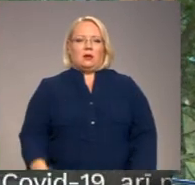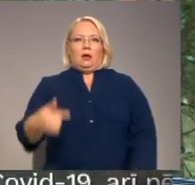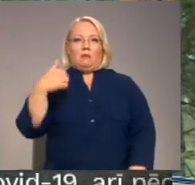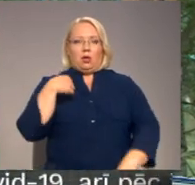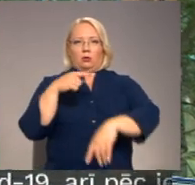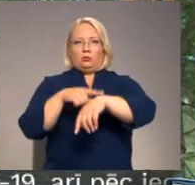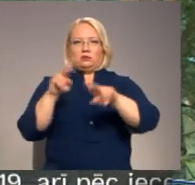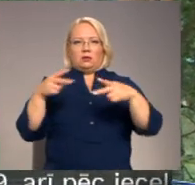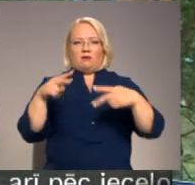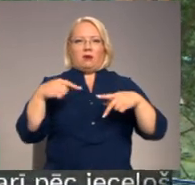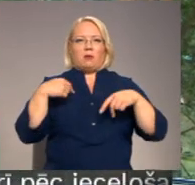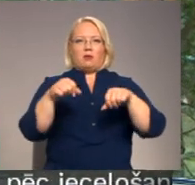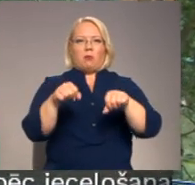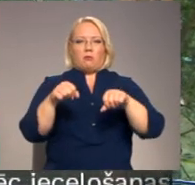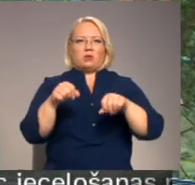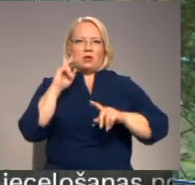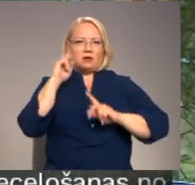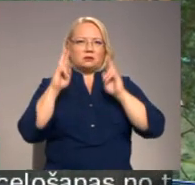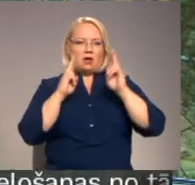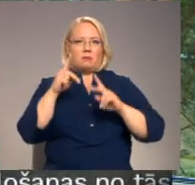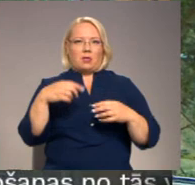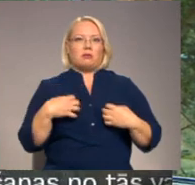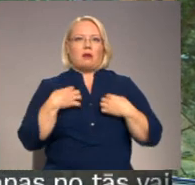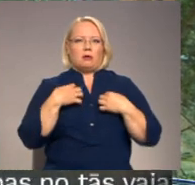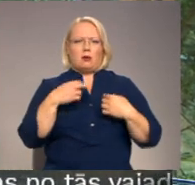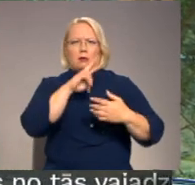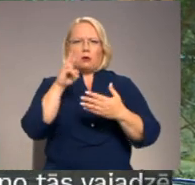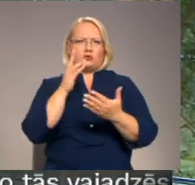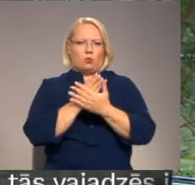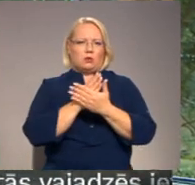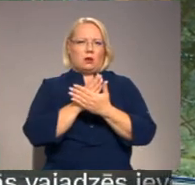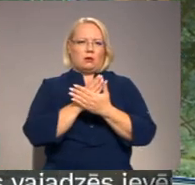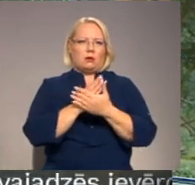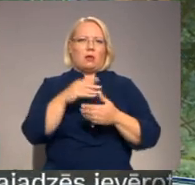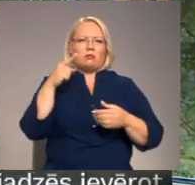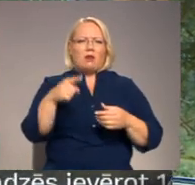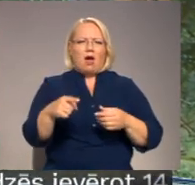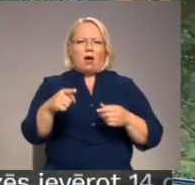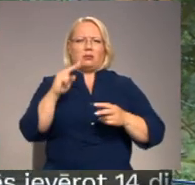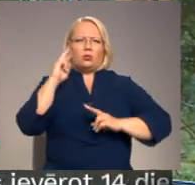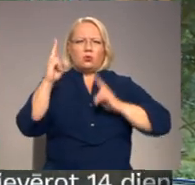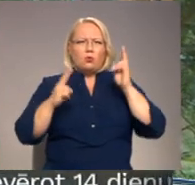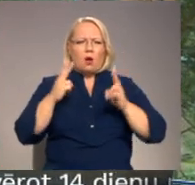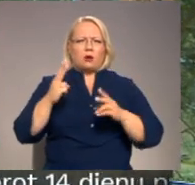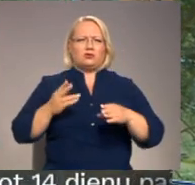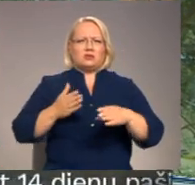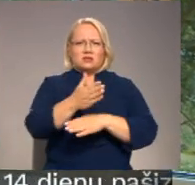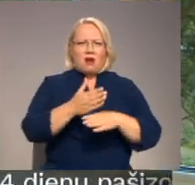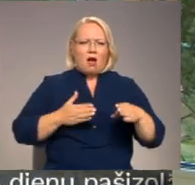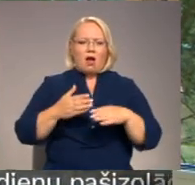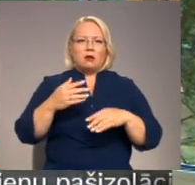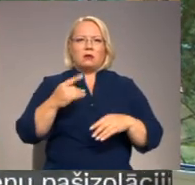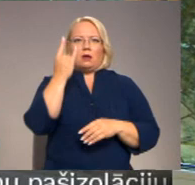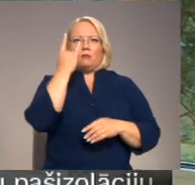nevajadzēja, man atmodināja pukne, bet šorīt tā bija traģēļa, es domāju, kas notiek. Tādi trokšņi zāģēju. Es